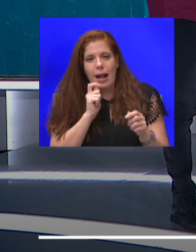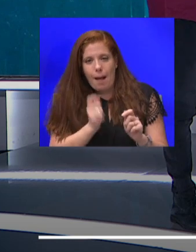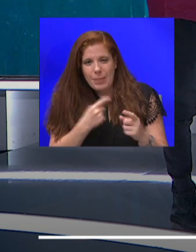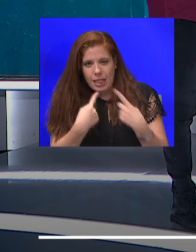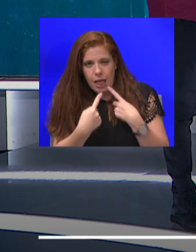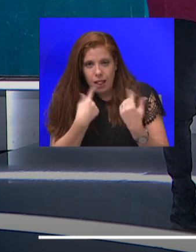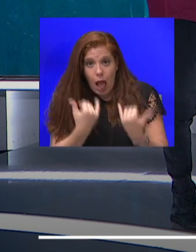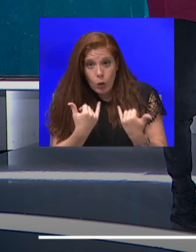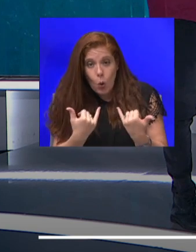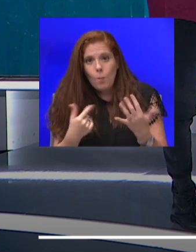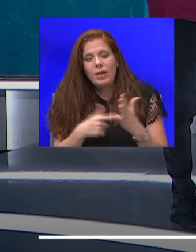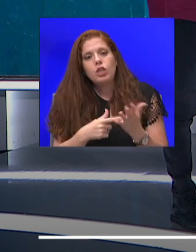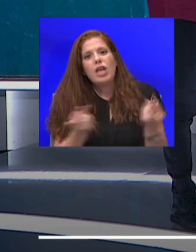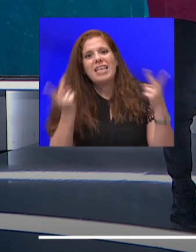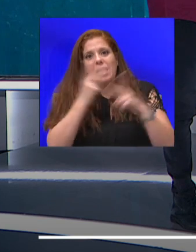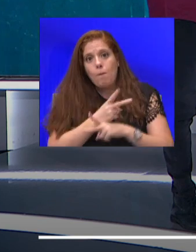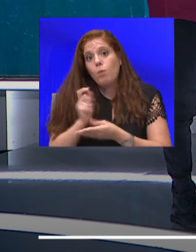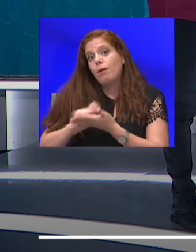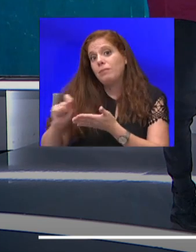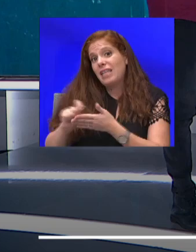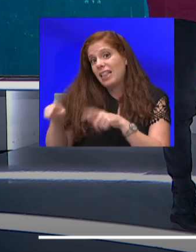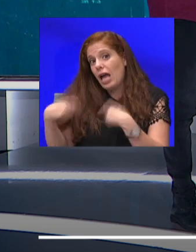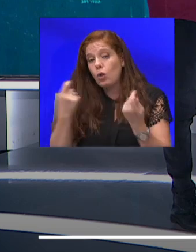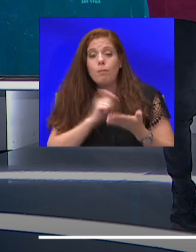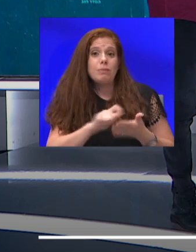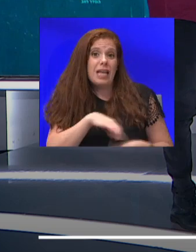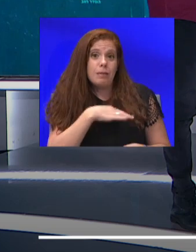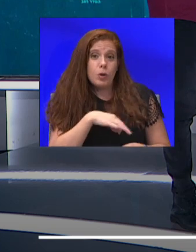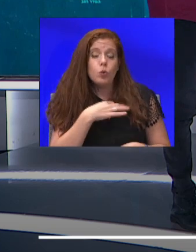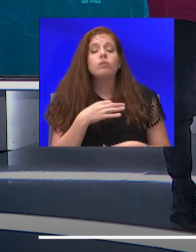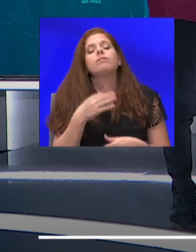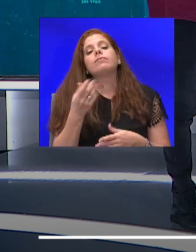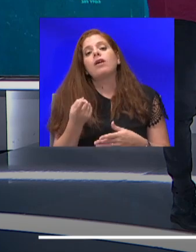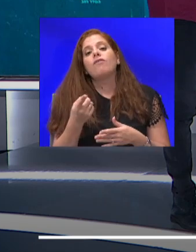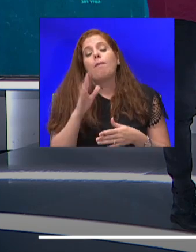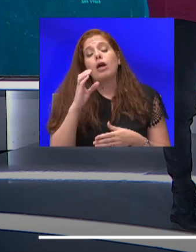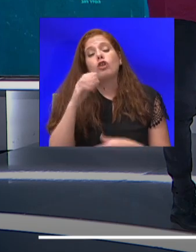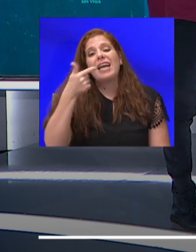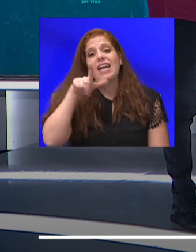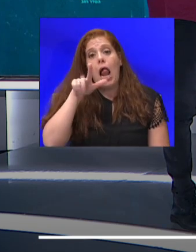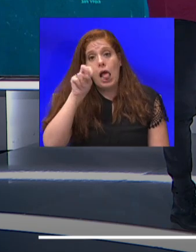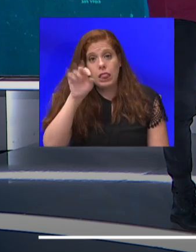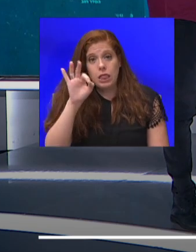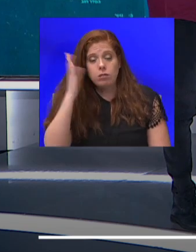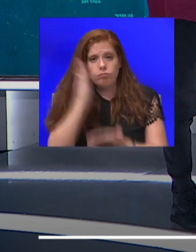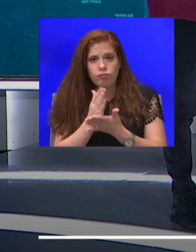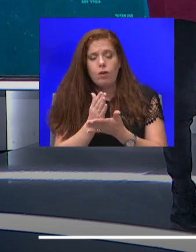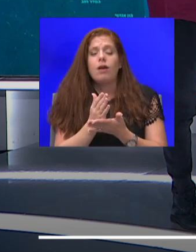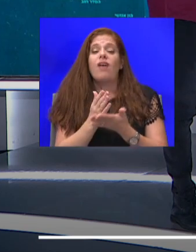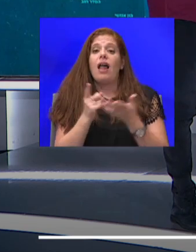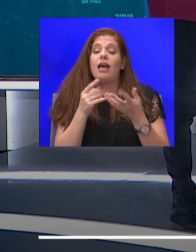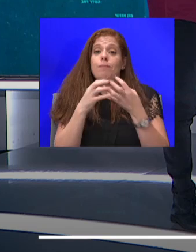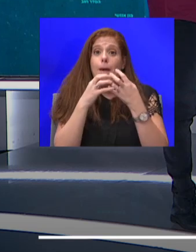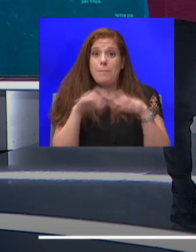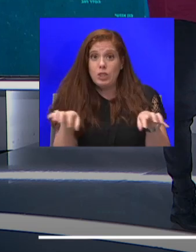משרד החינוך. תג המחיר שהציב שר החינוך יואב גלנט לפיצול בכיתות המבוקש עומד על כמעט 6 מיליארד